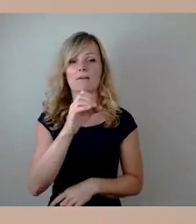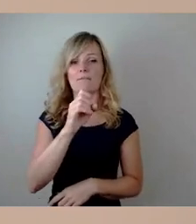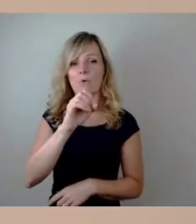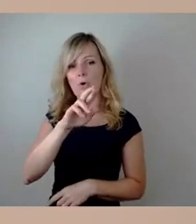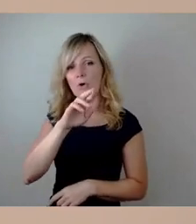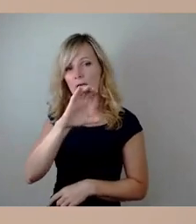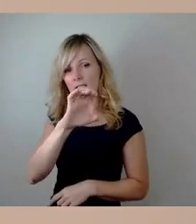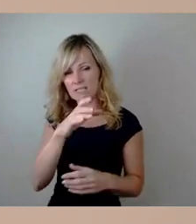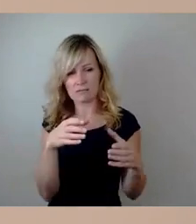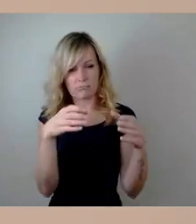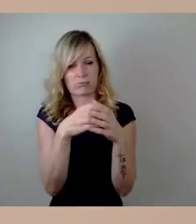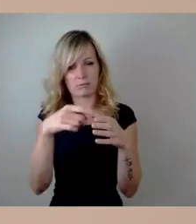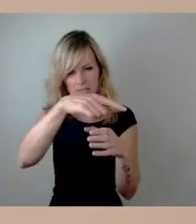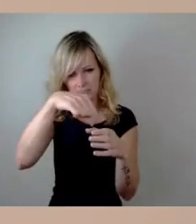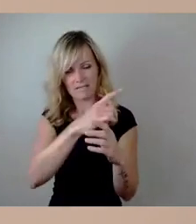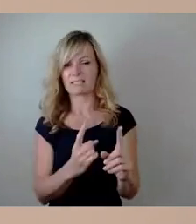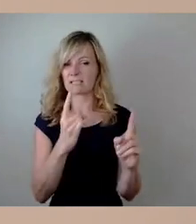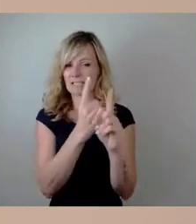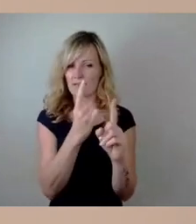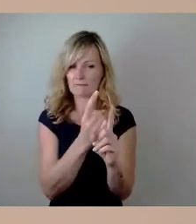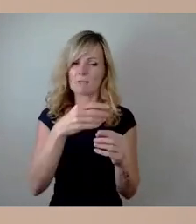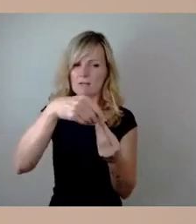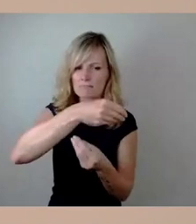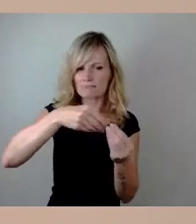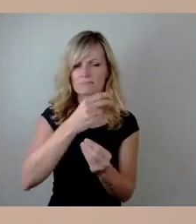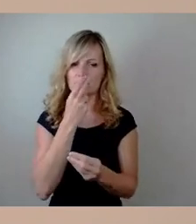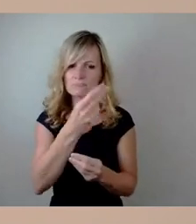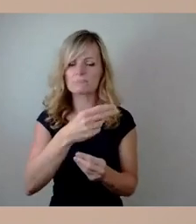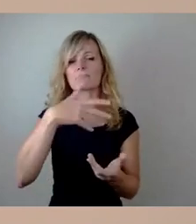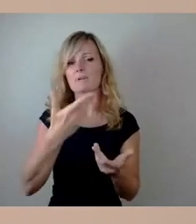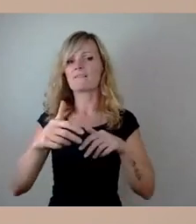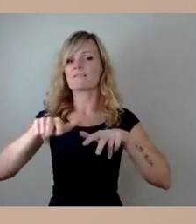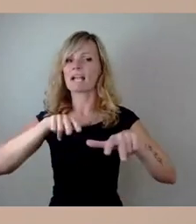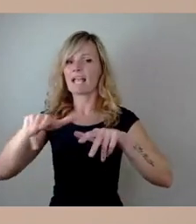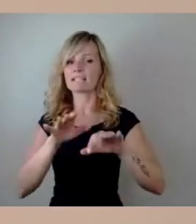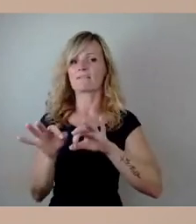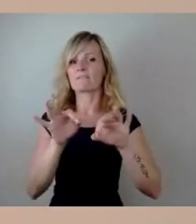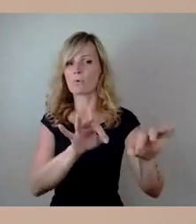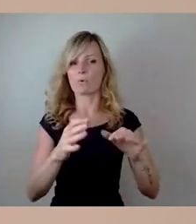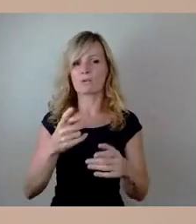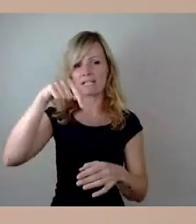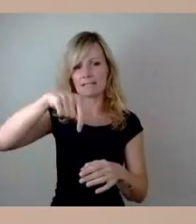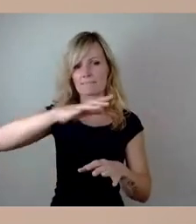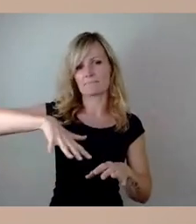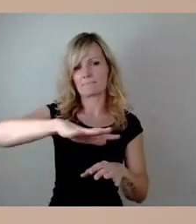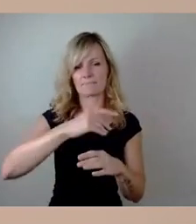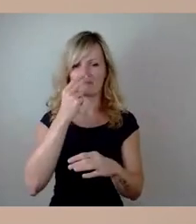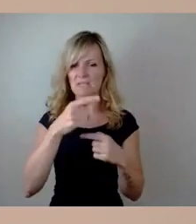Verkehrsführung im Stadtgebiet ohne die Verfügung der